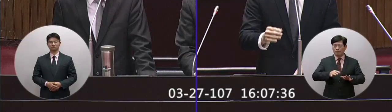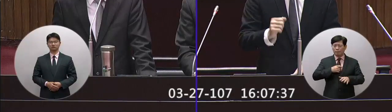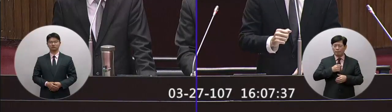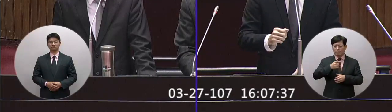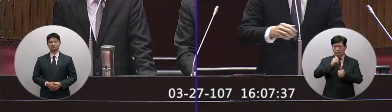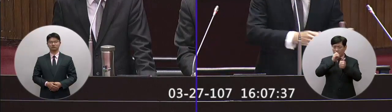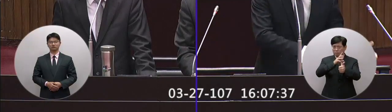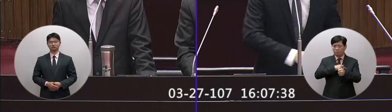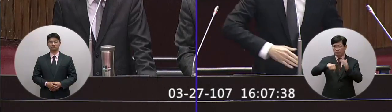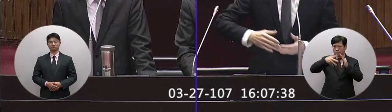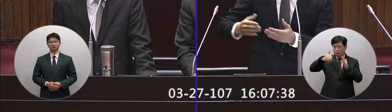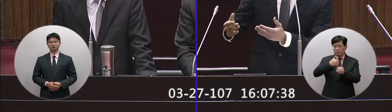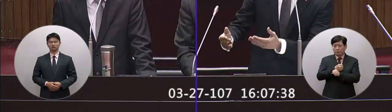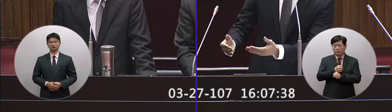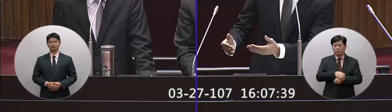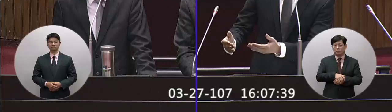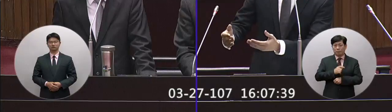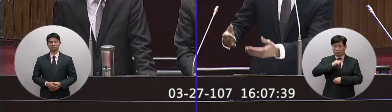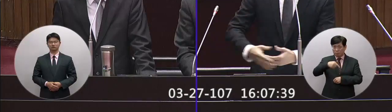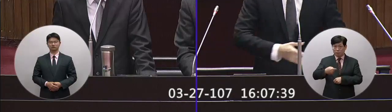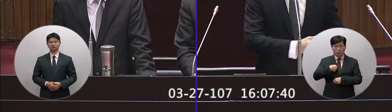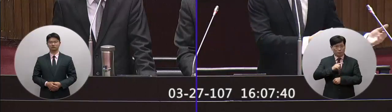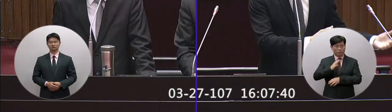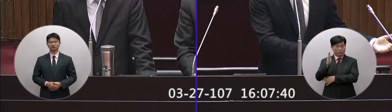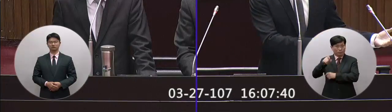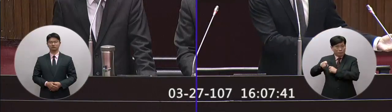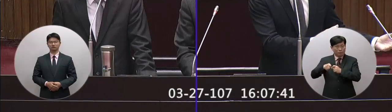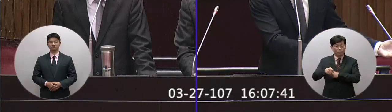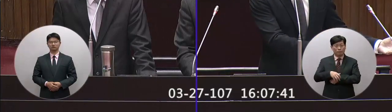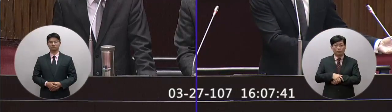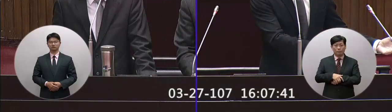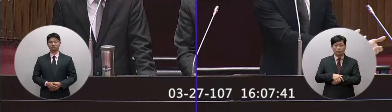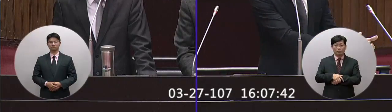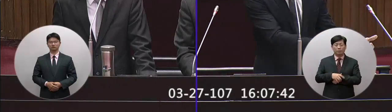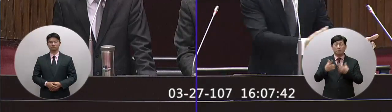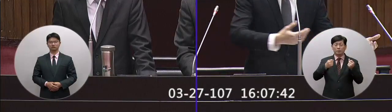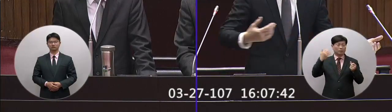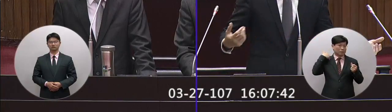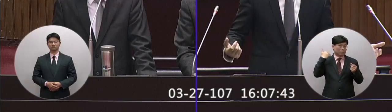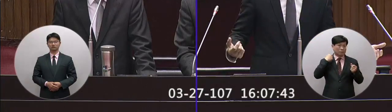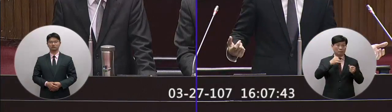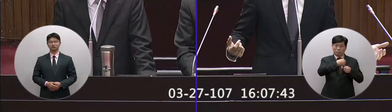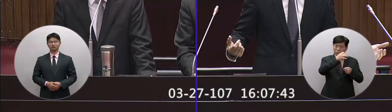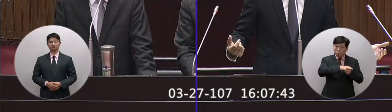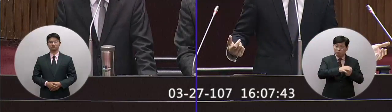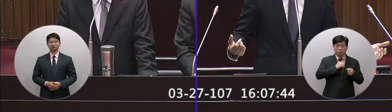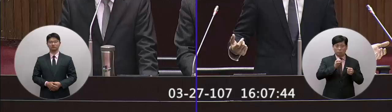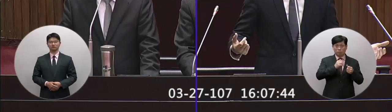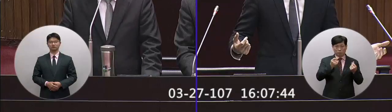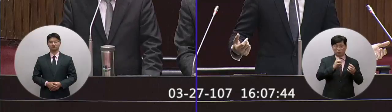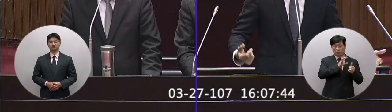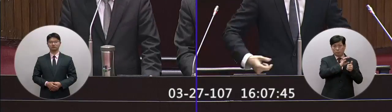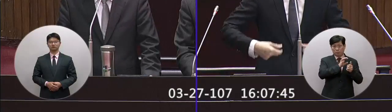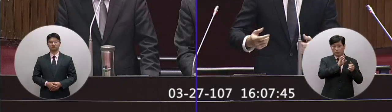這個院長提倡的因為我們現在接下來這個政策跟這個算是說演繡過去這個頂貼的這種政策這個